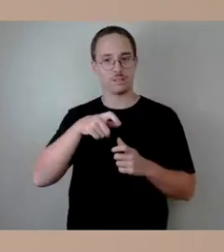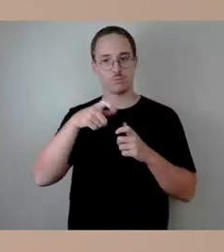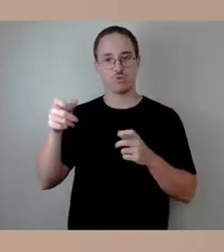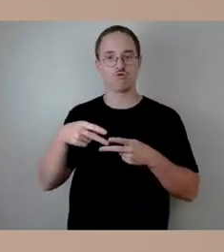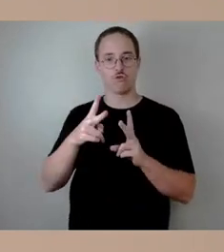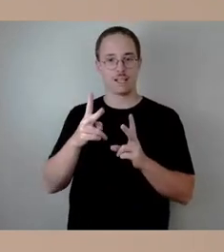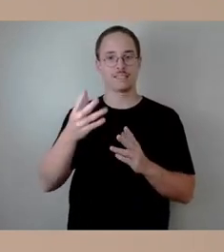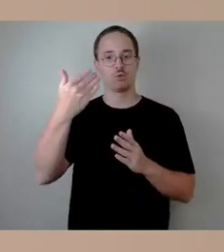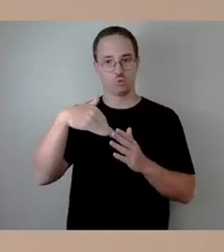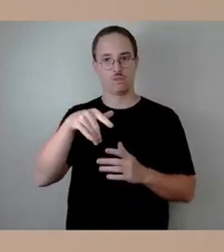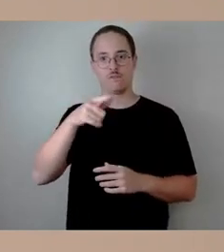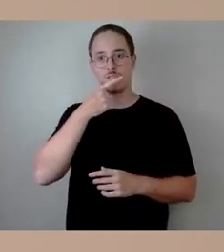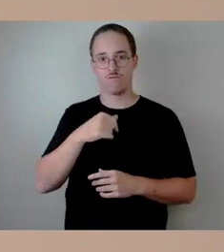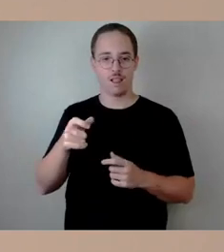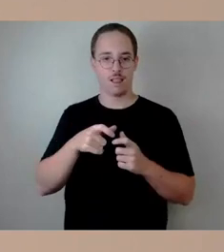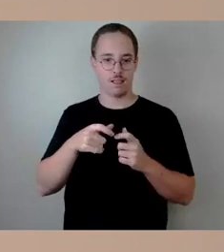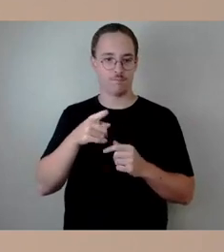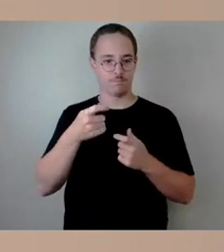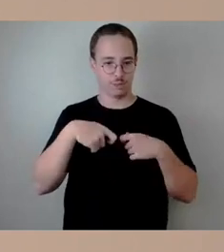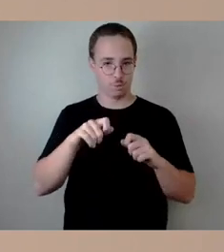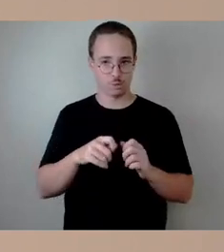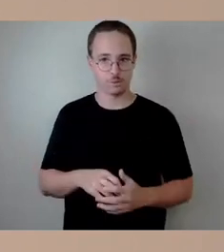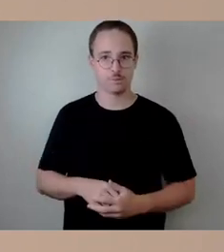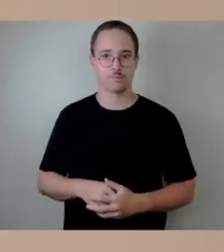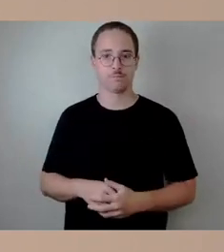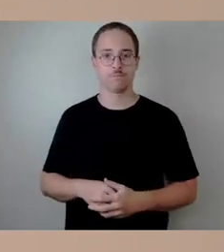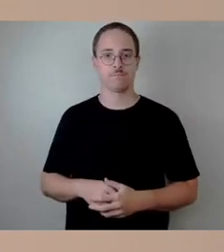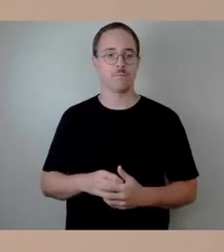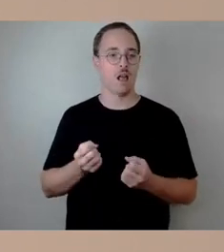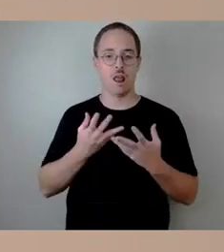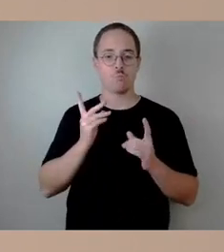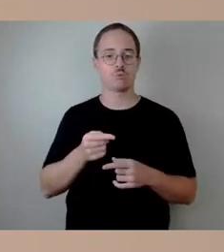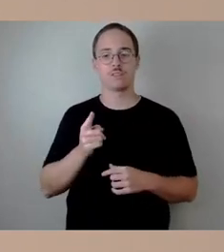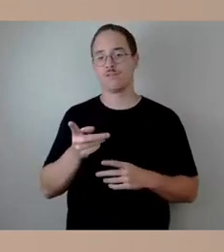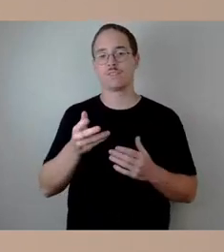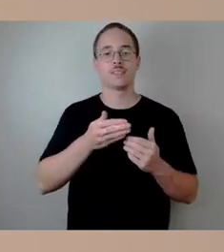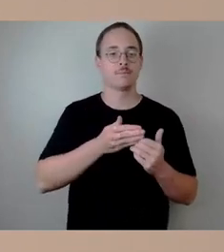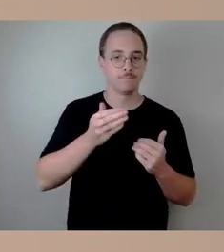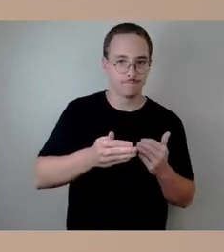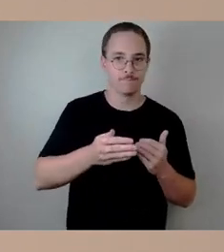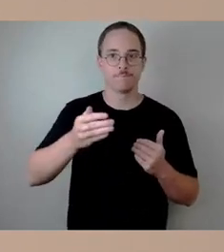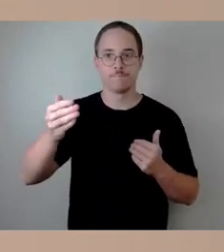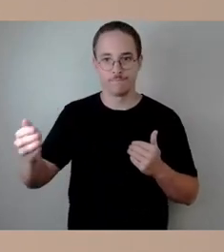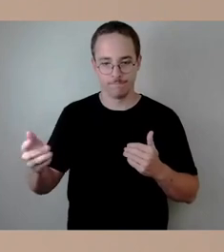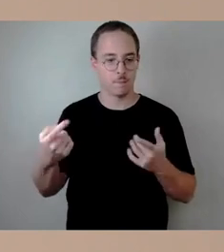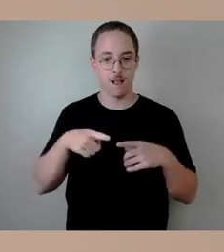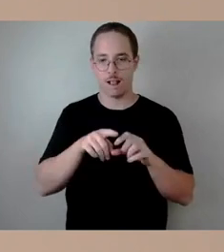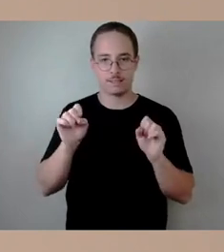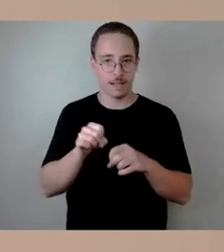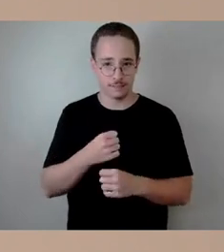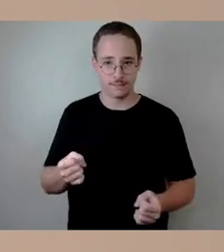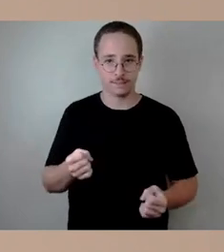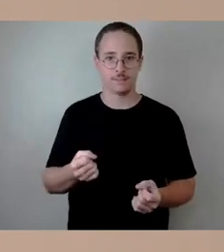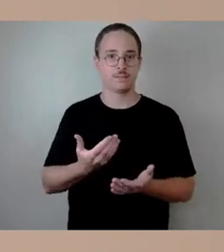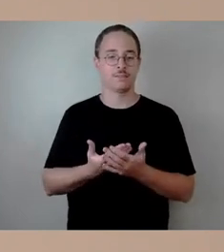dass wir nacheinander sozusagen bauen müssen, um eine Verkehrsführung in den Dresdner Norden, wir können die ja nie einfach Kappen